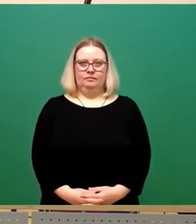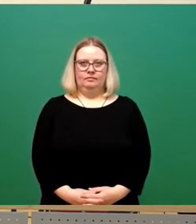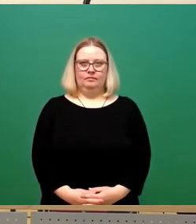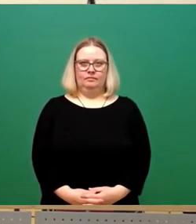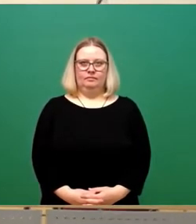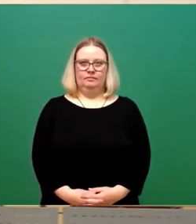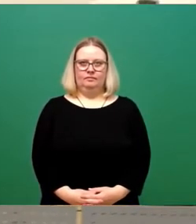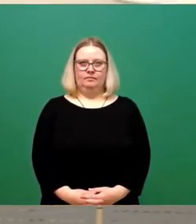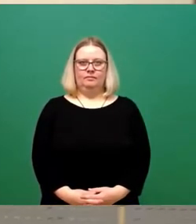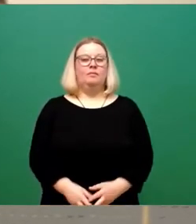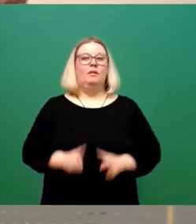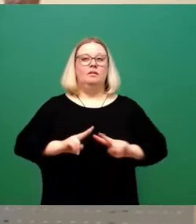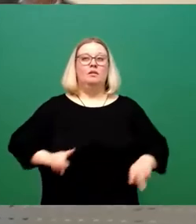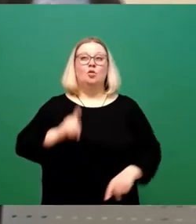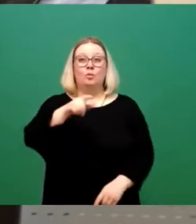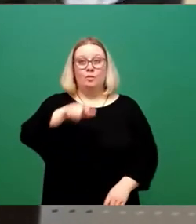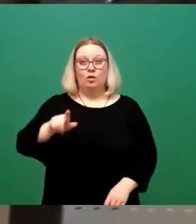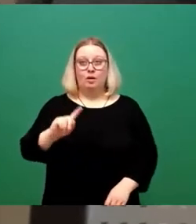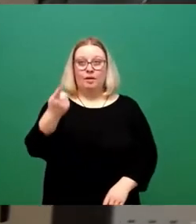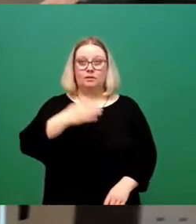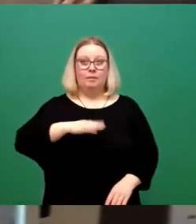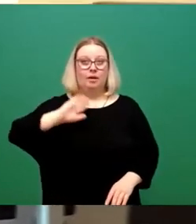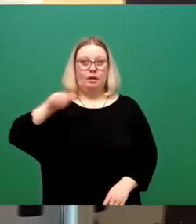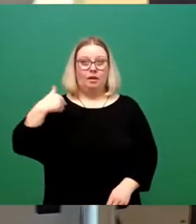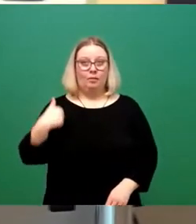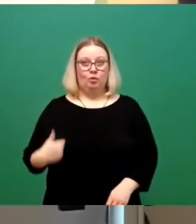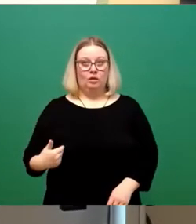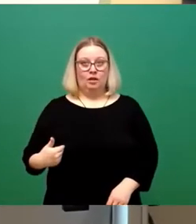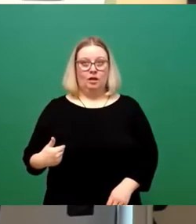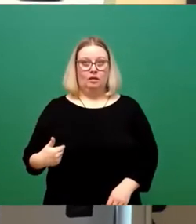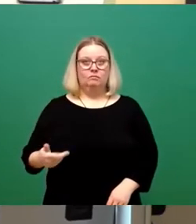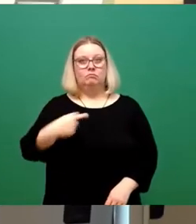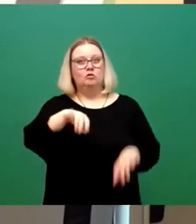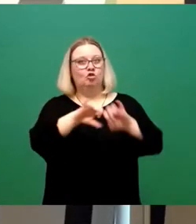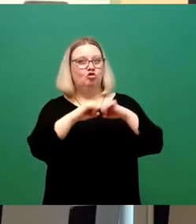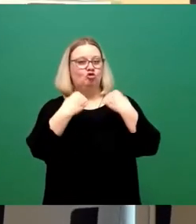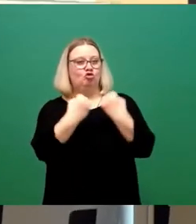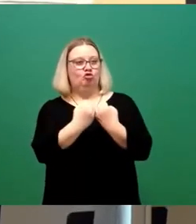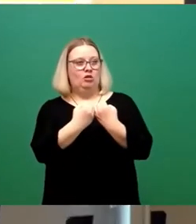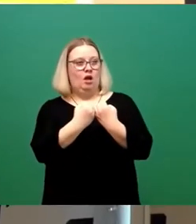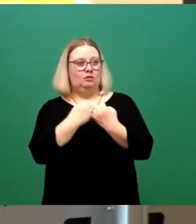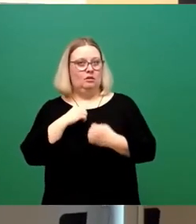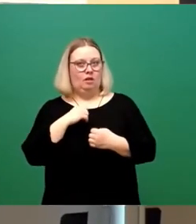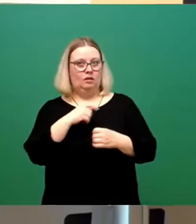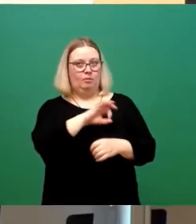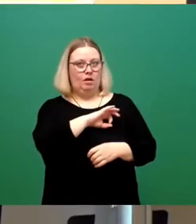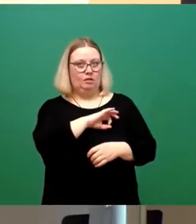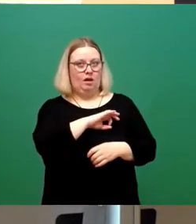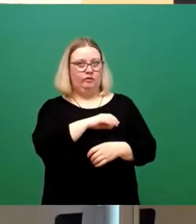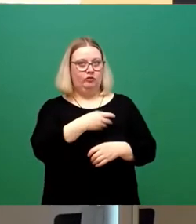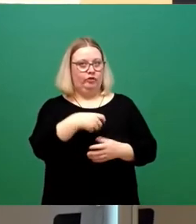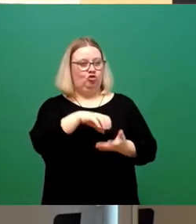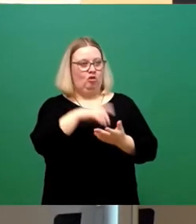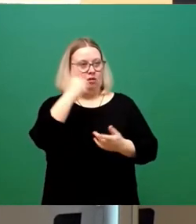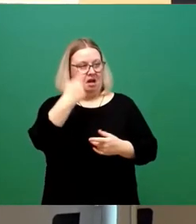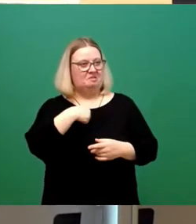Sehr geehrter Herr Oberbürgermeister, meine Damen und Herren, unsere staatstragenden Parteien im Stadtrat haben mich heute für eine schwierige Herausforderung gestellt.